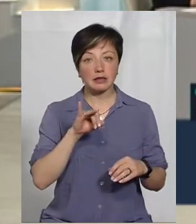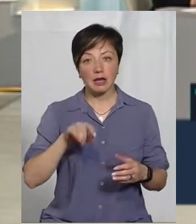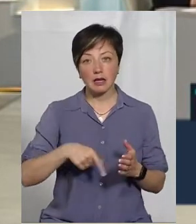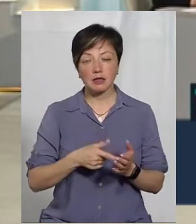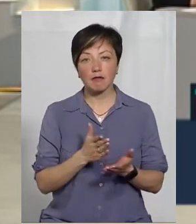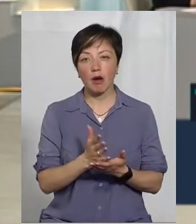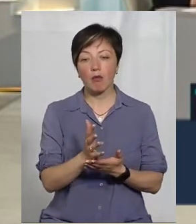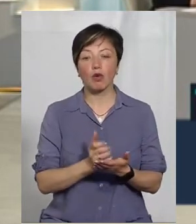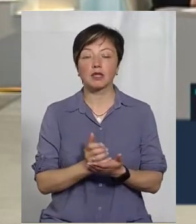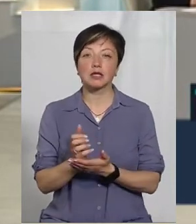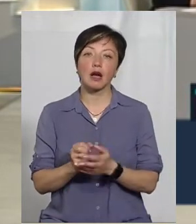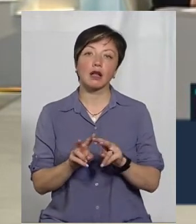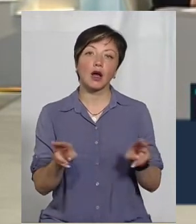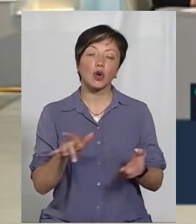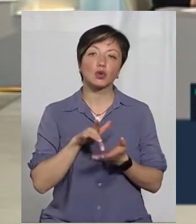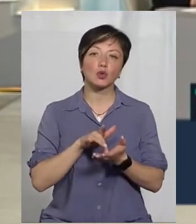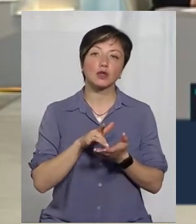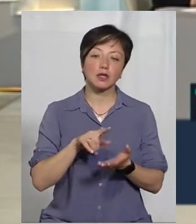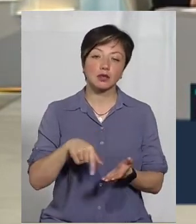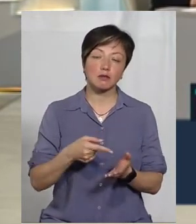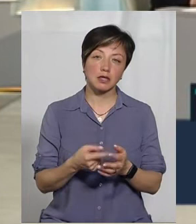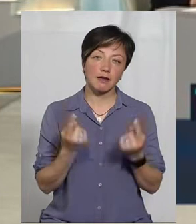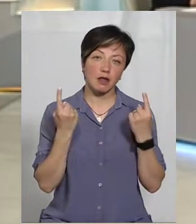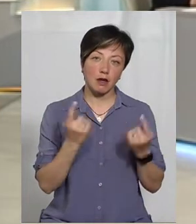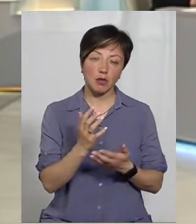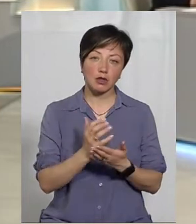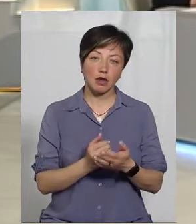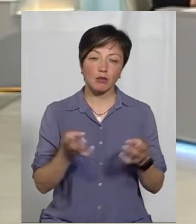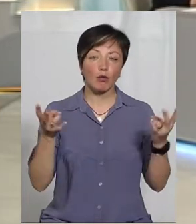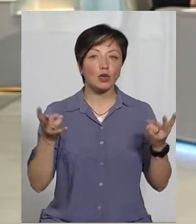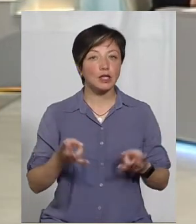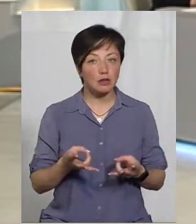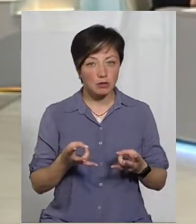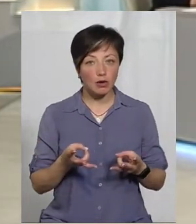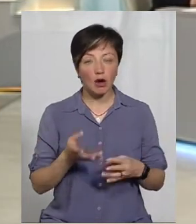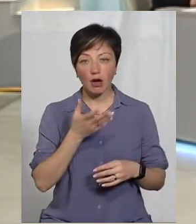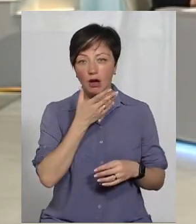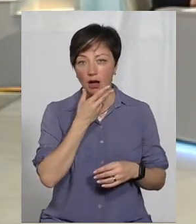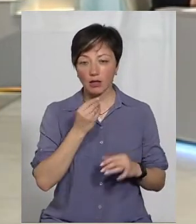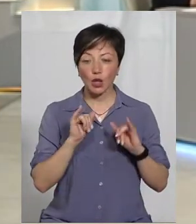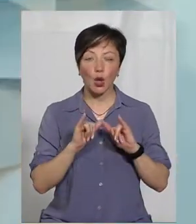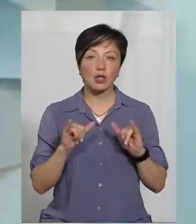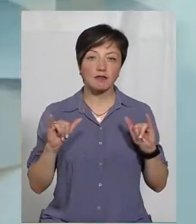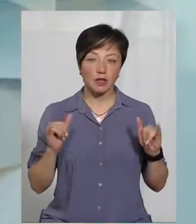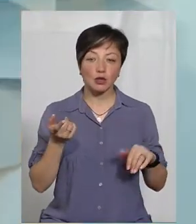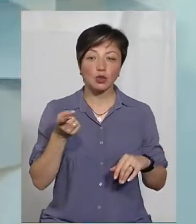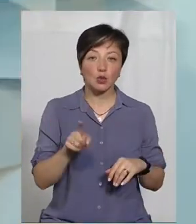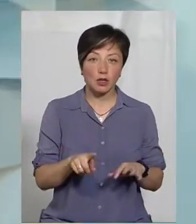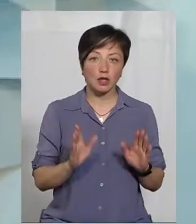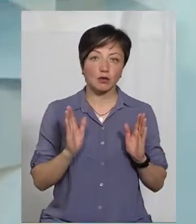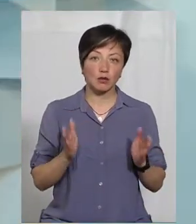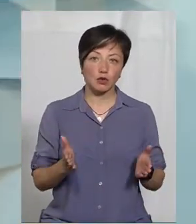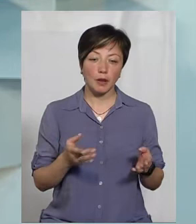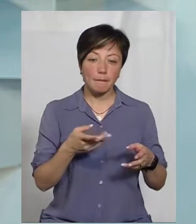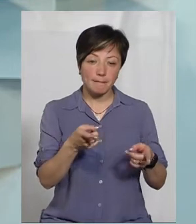має потенціал як туристичне місто. Досить великий потенціал, єдине, що його потрібно досить гарно розвинути. І тоді він буде